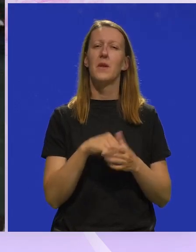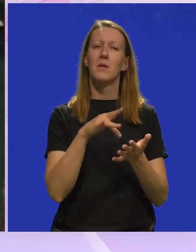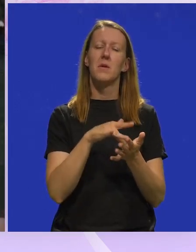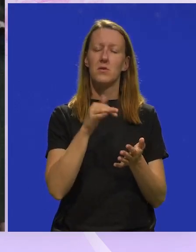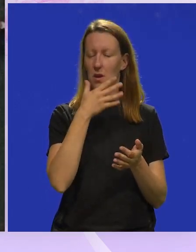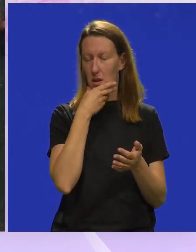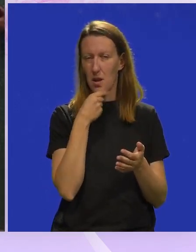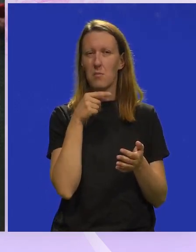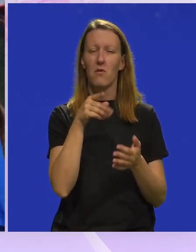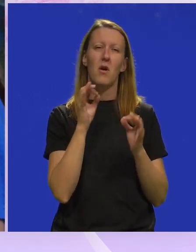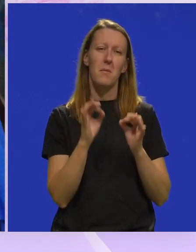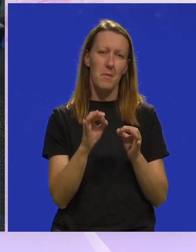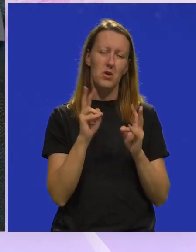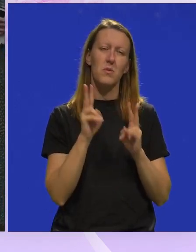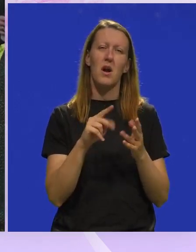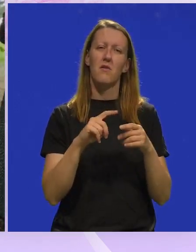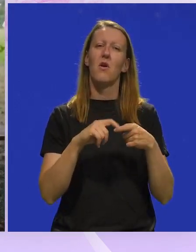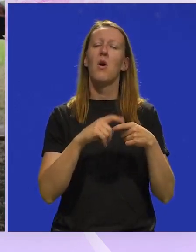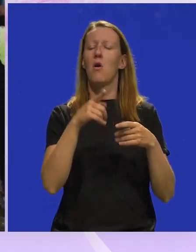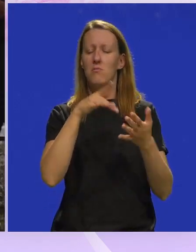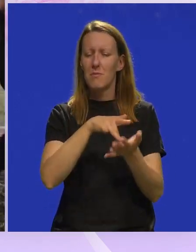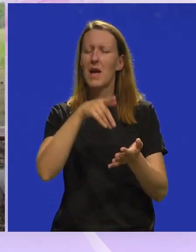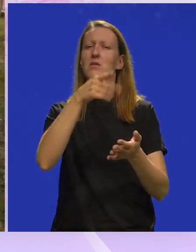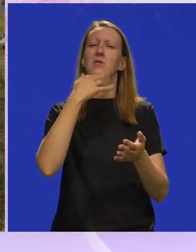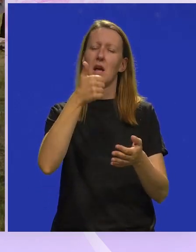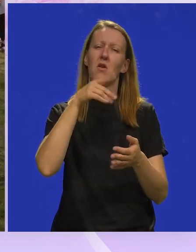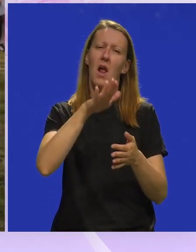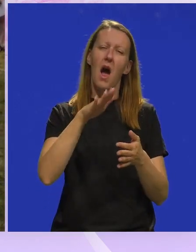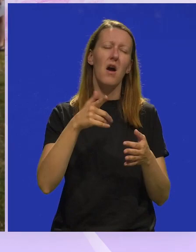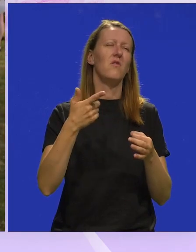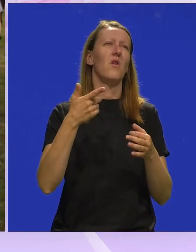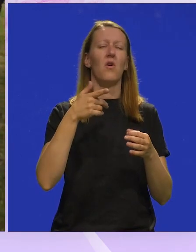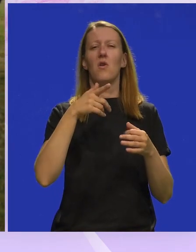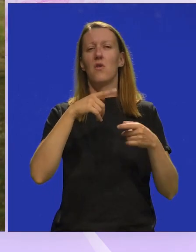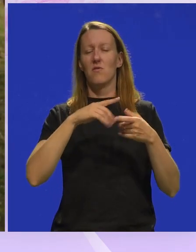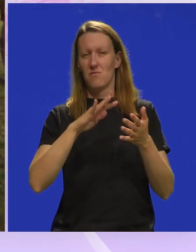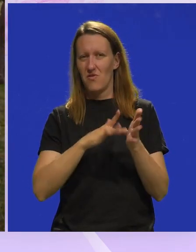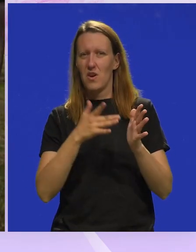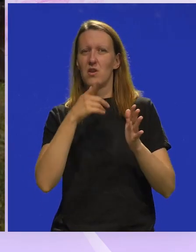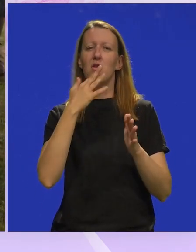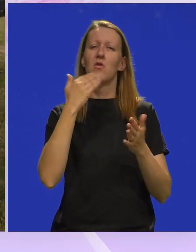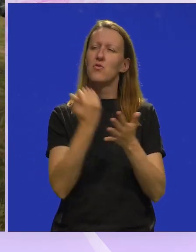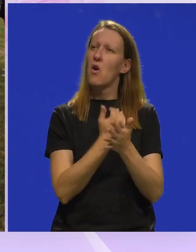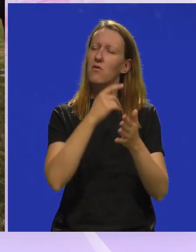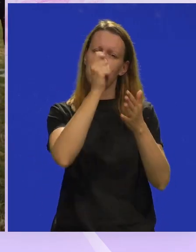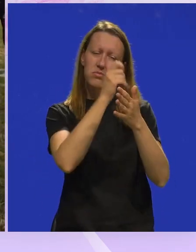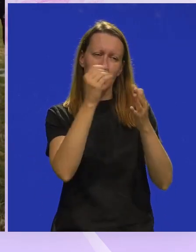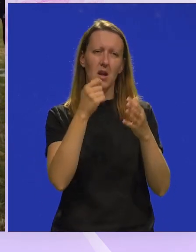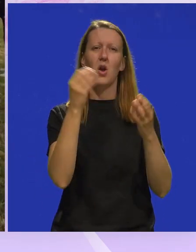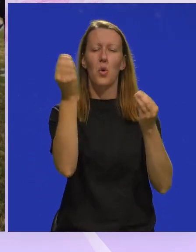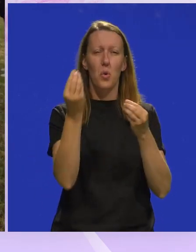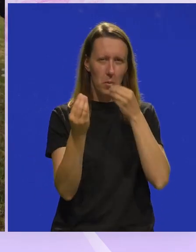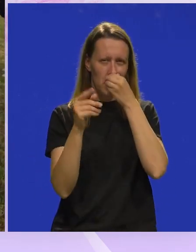lokacija je prekrasna, ovo je baš pravo mjesto za jedan takav događaj, tim više što evo upravo se radi i nove skulpture, tako da su